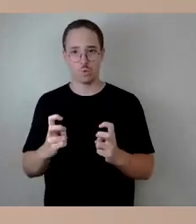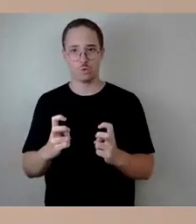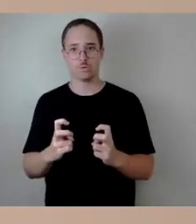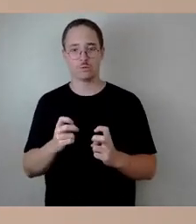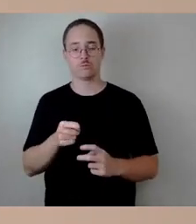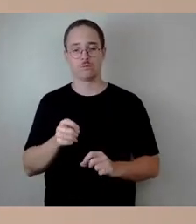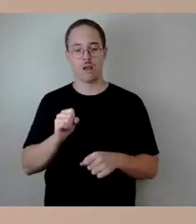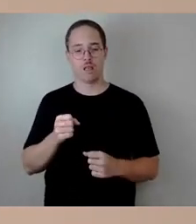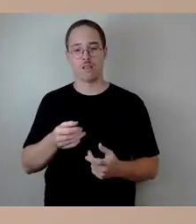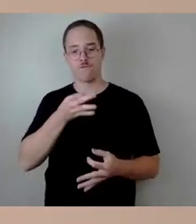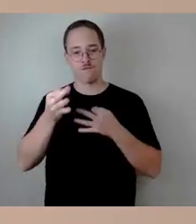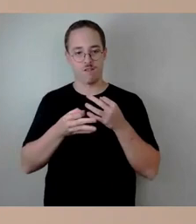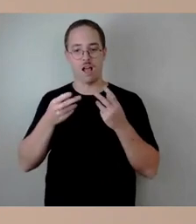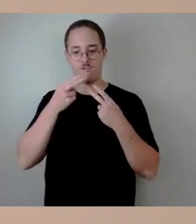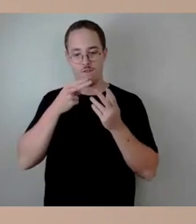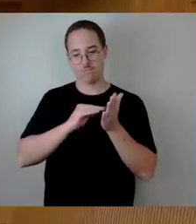zu beantworten.